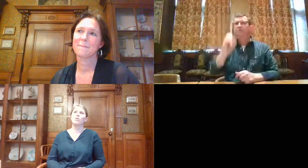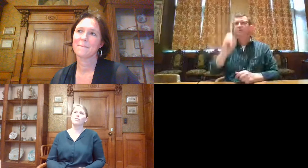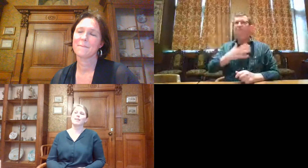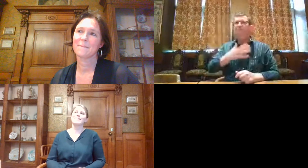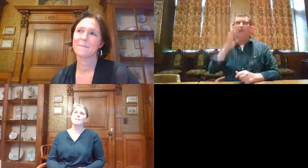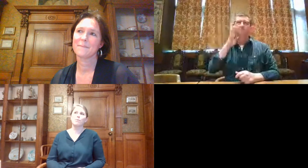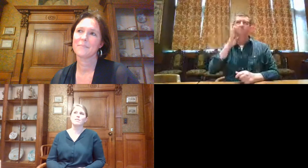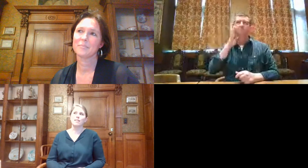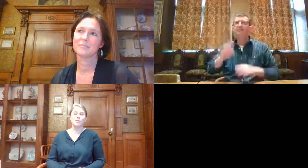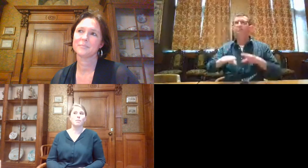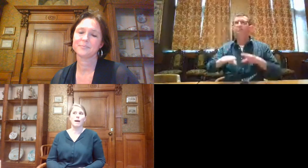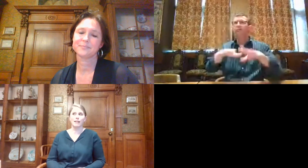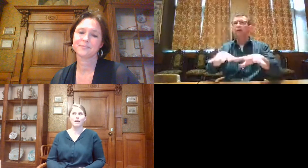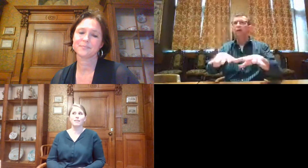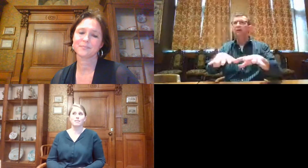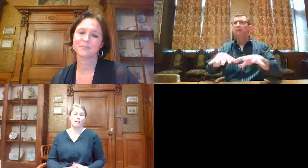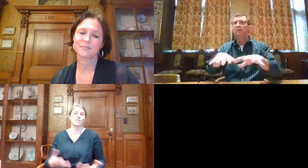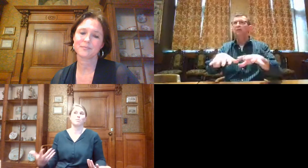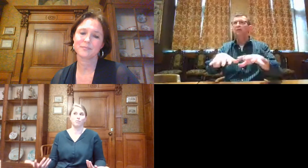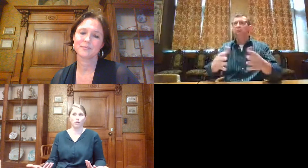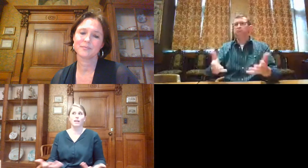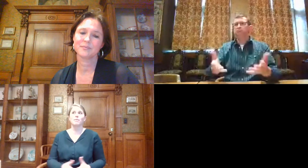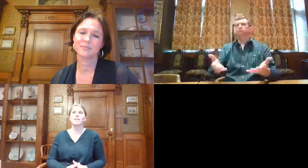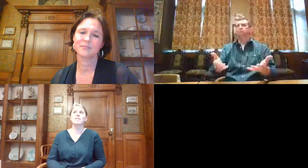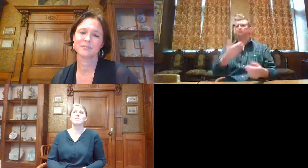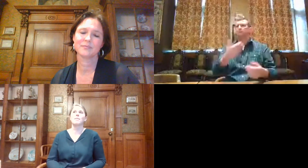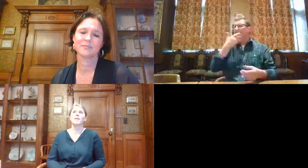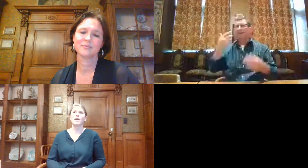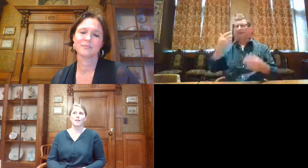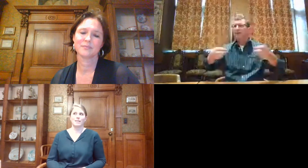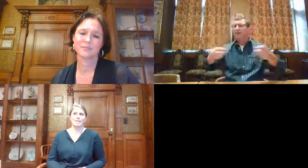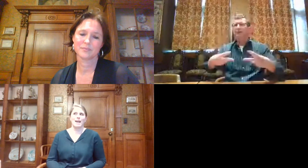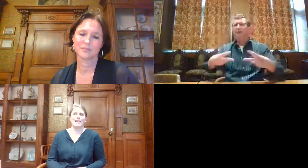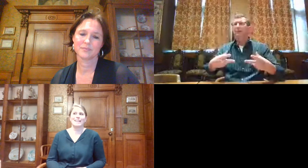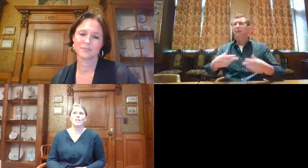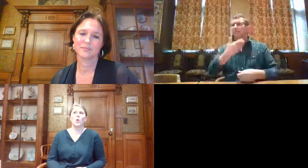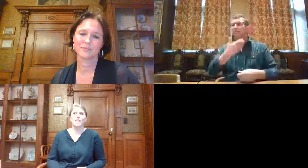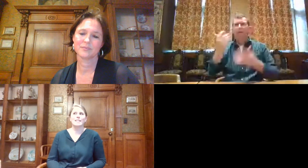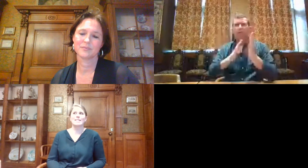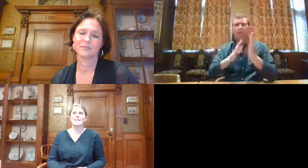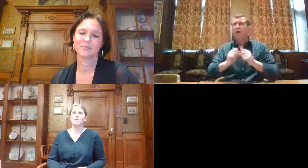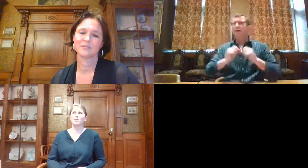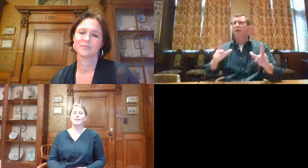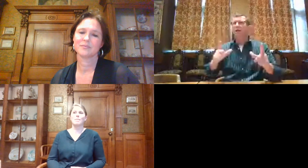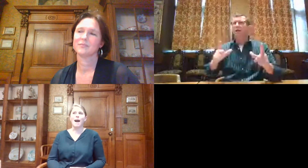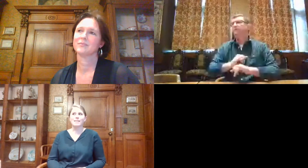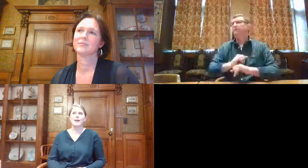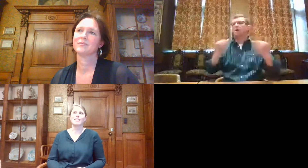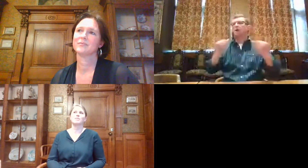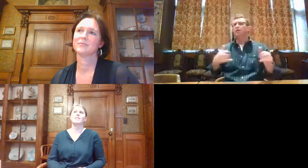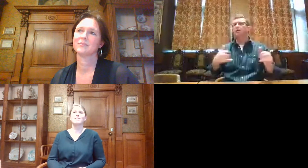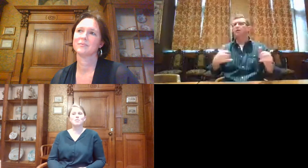dat ongeveer 10% van de Belgen, de Belgische bevolking wel te verstaan, geen ondertitels heeft of geen